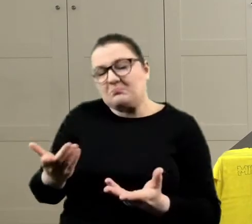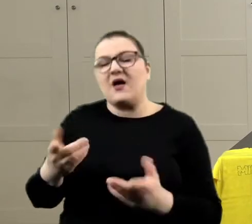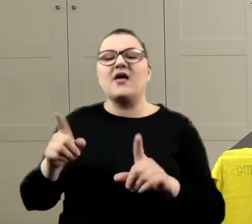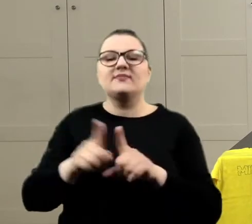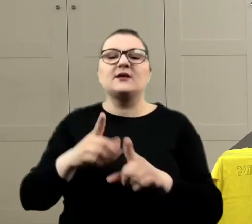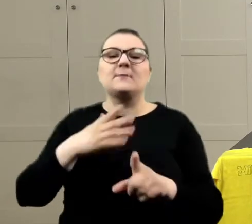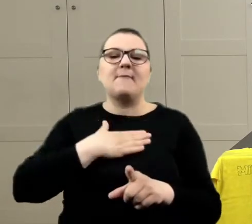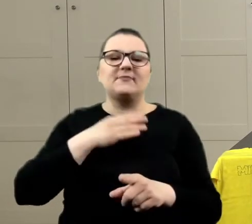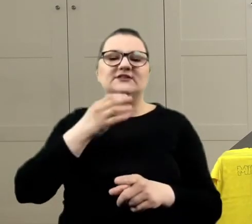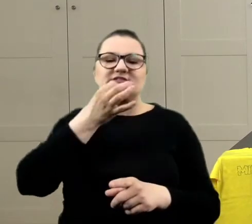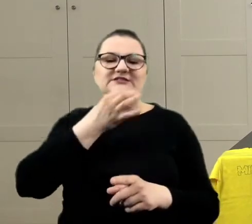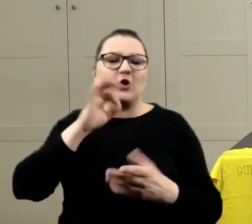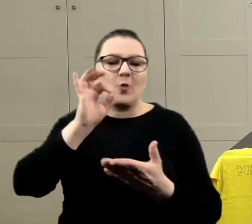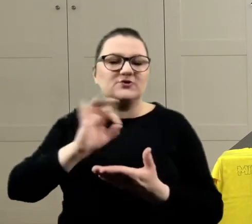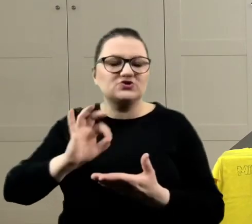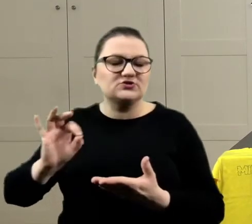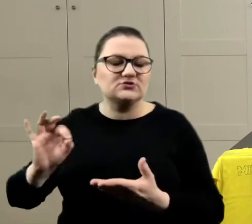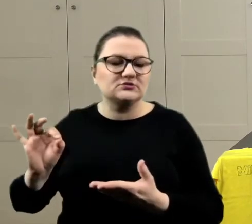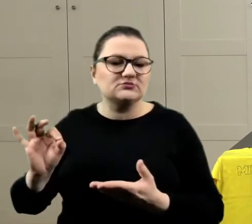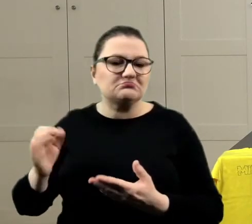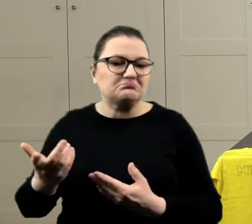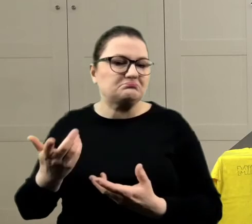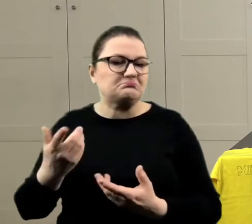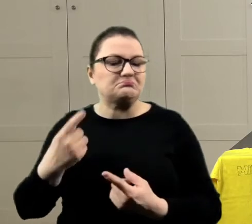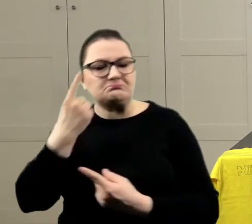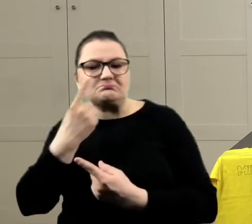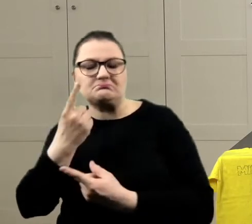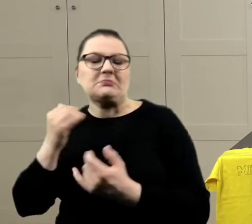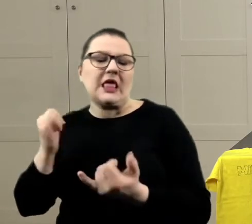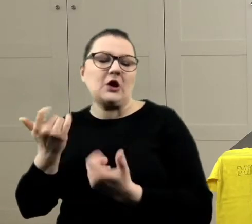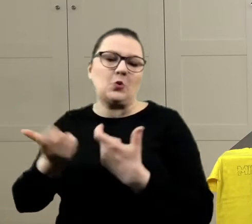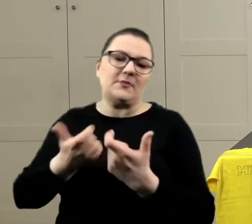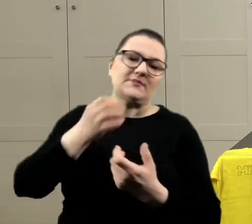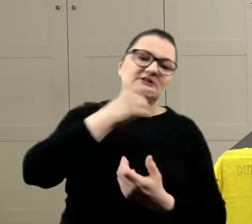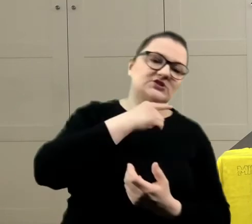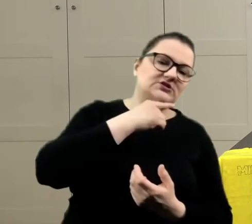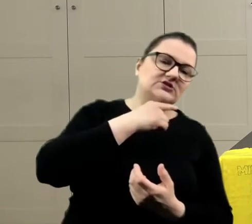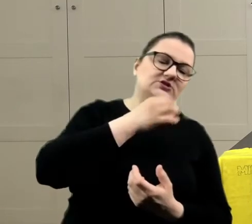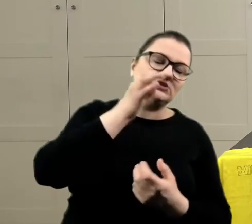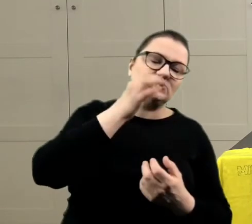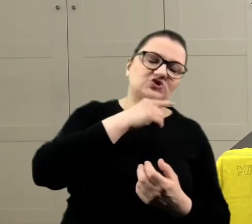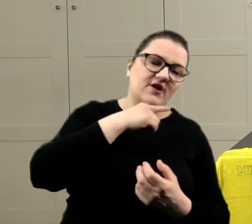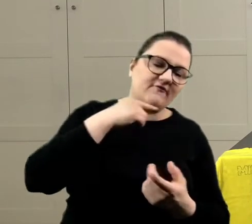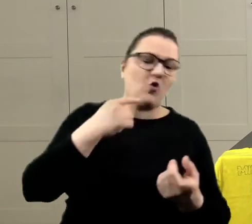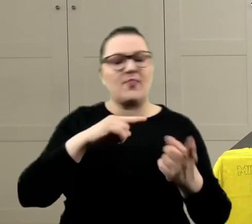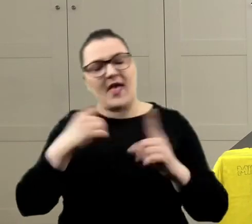i możemy cienkopisem. Czy robimy cienkopisem, czy kontur